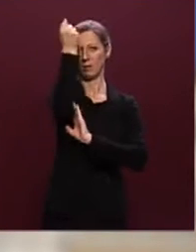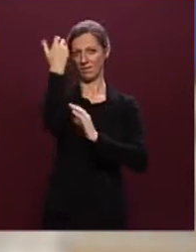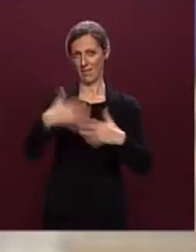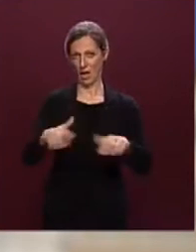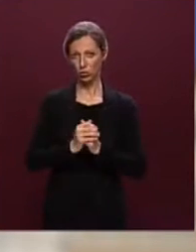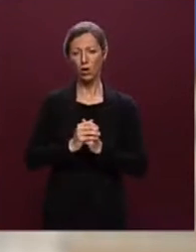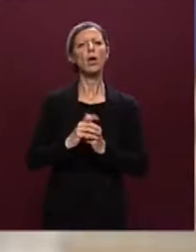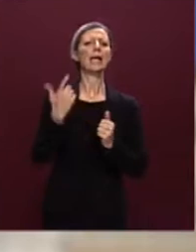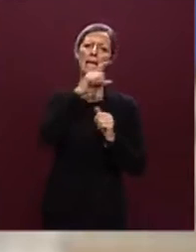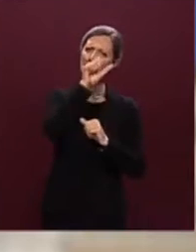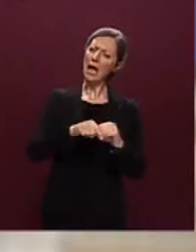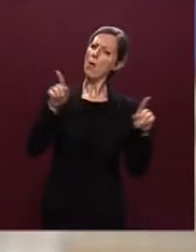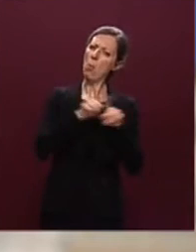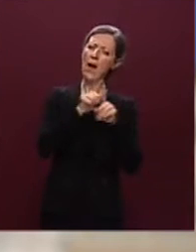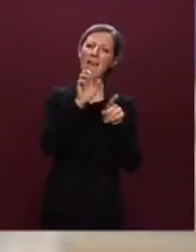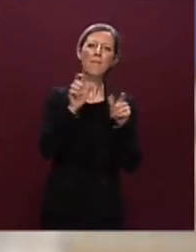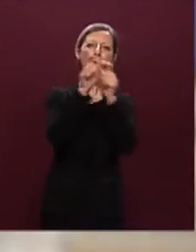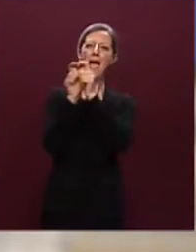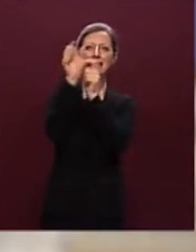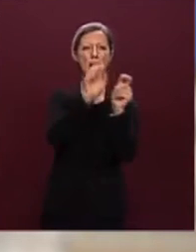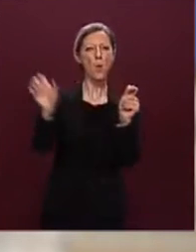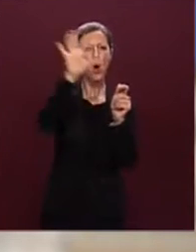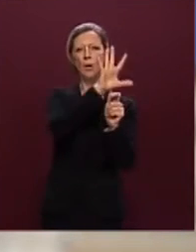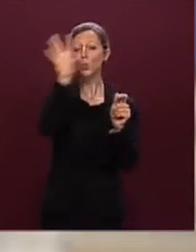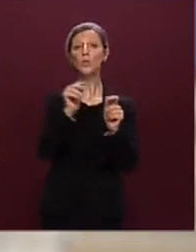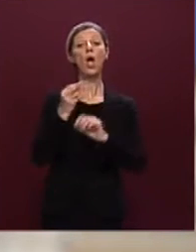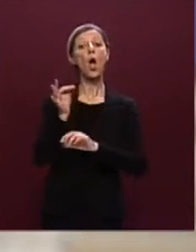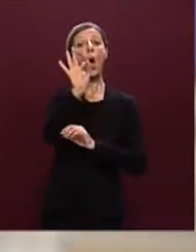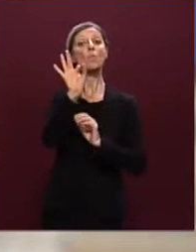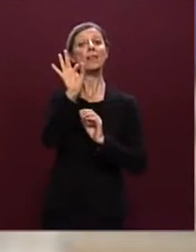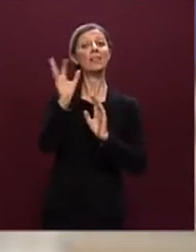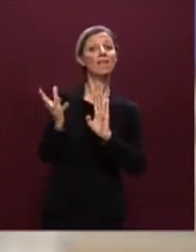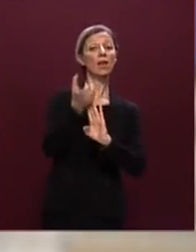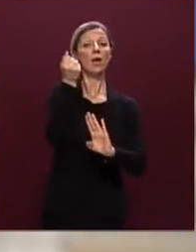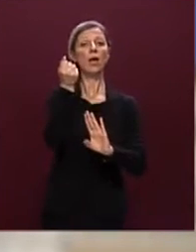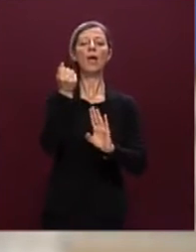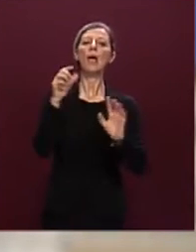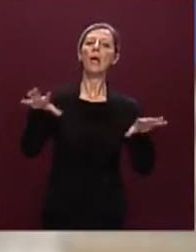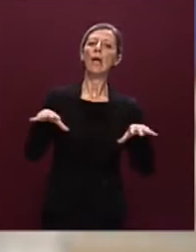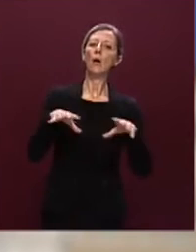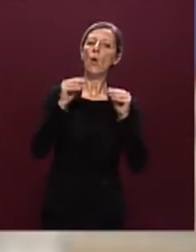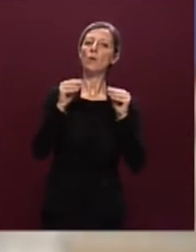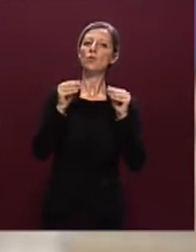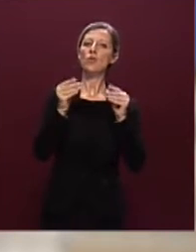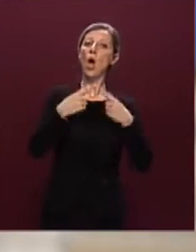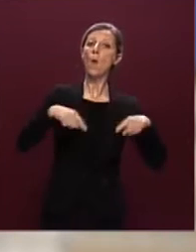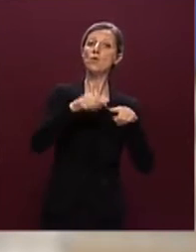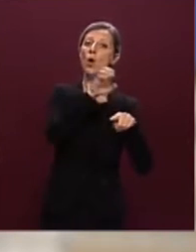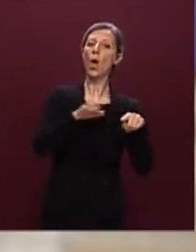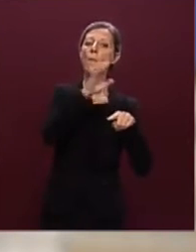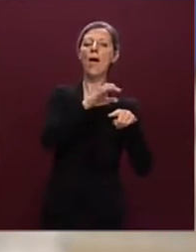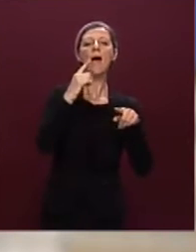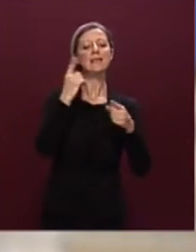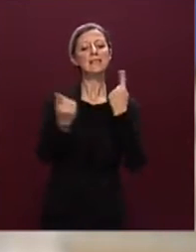'Italia e per tutti gli altri Paesi europei, raggiunti gli obiettivi, si apre con la Commissione europea alla fase di assessment, cioè di